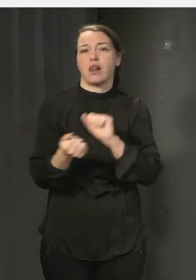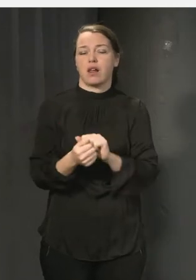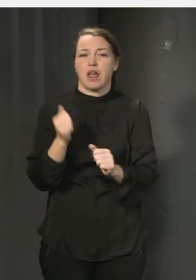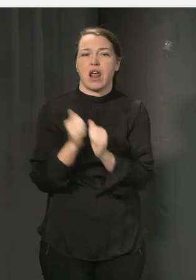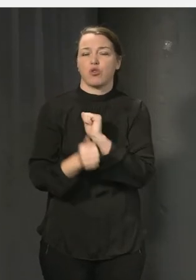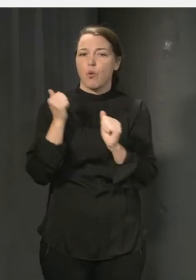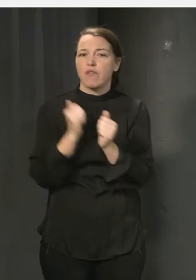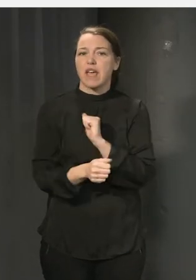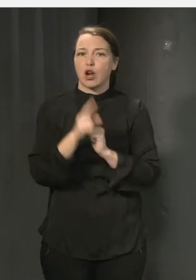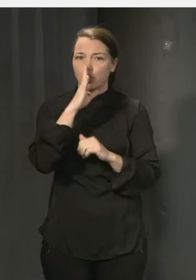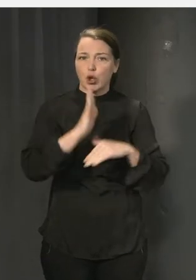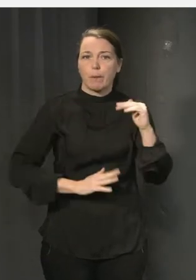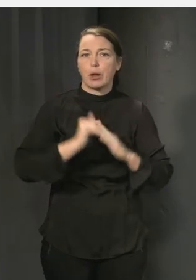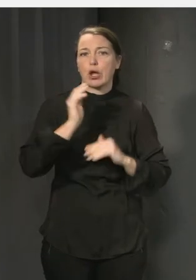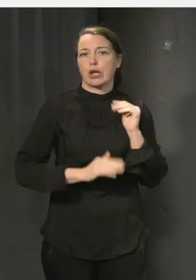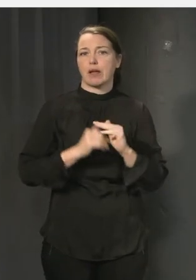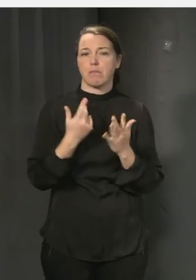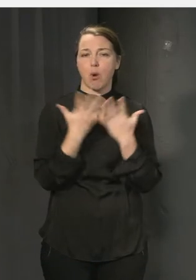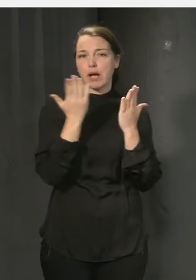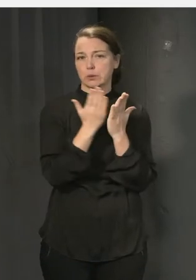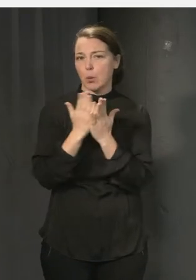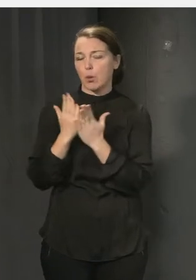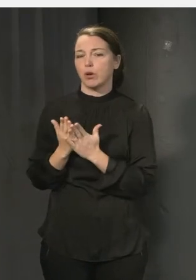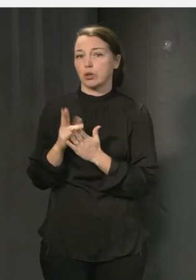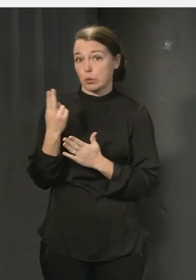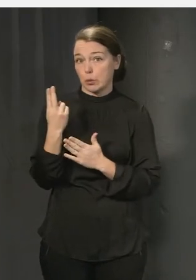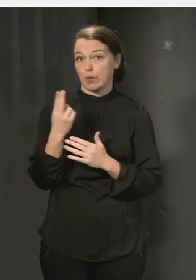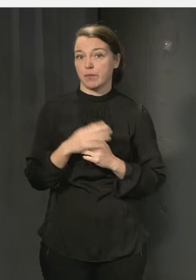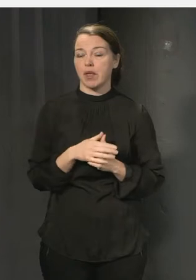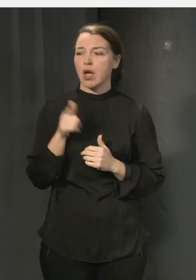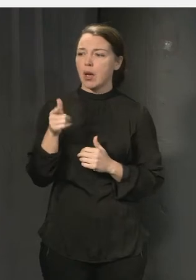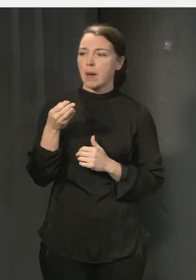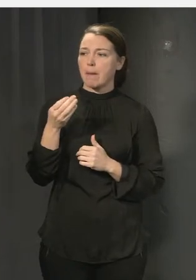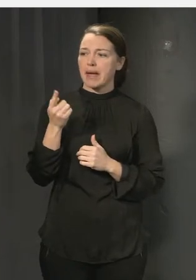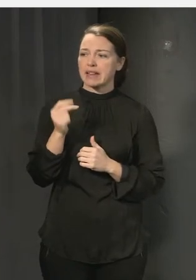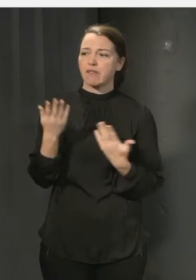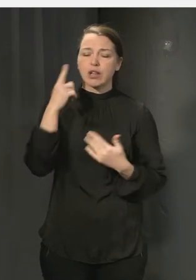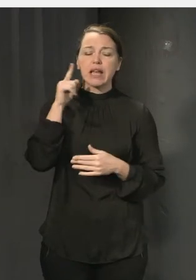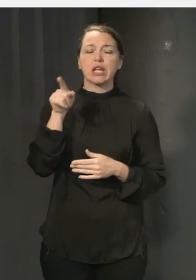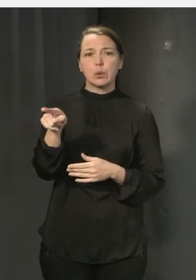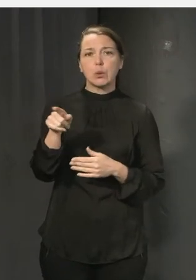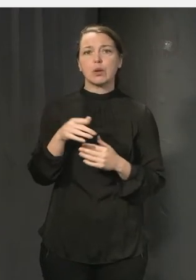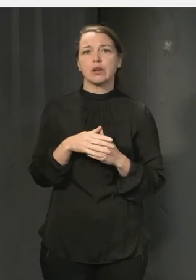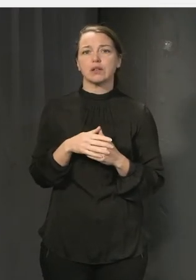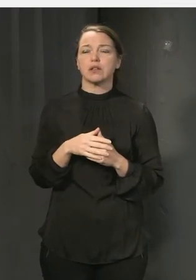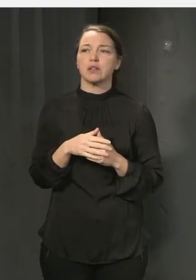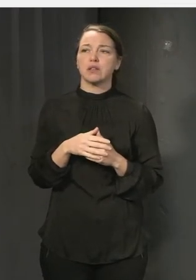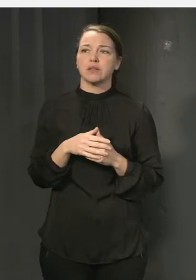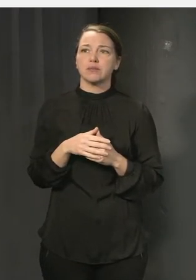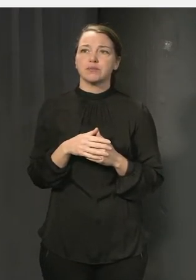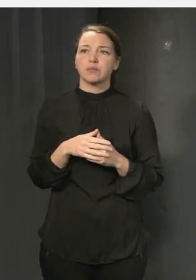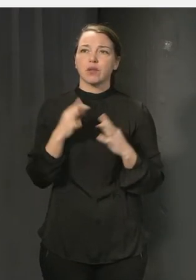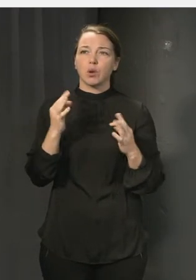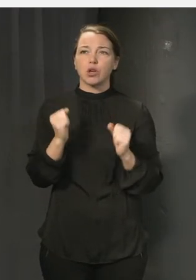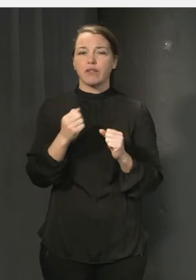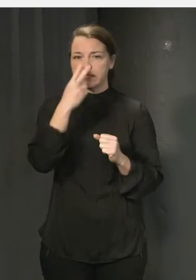nybyggnadsarbete. Hur tänker du Peter att man skulle behöva tänka för att det arbetet faktiskt ska bli